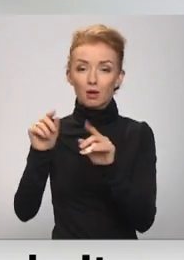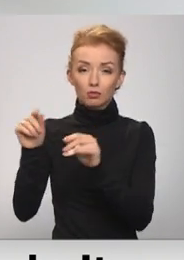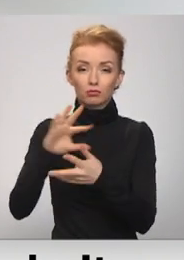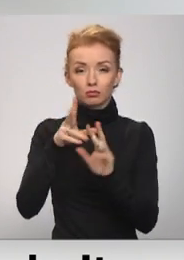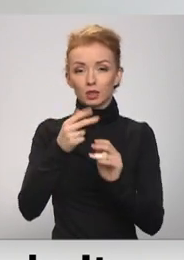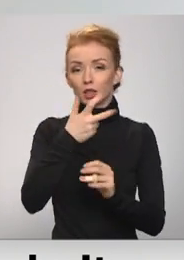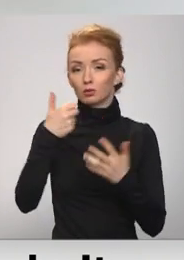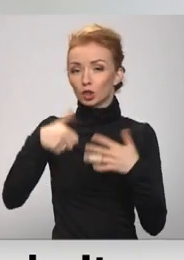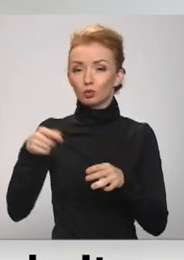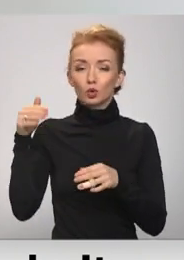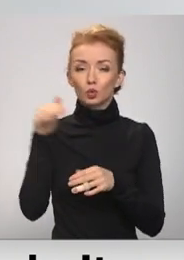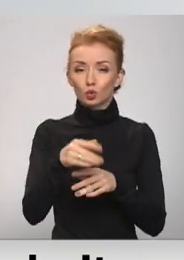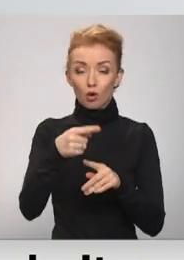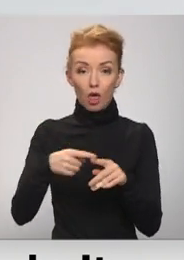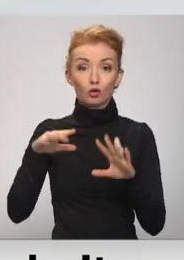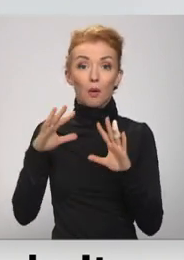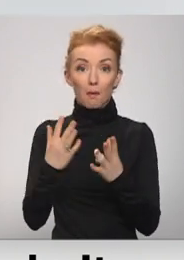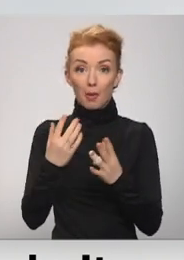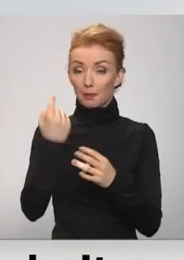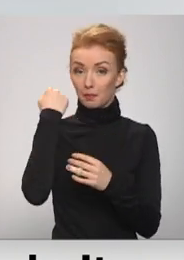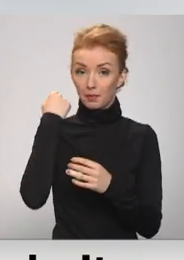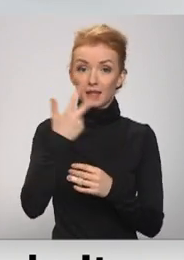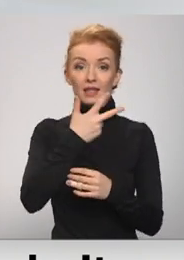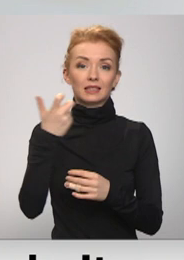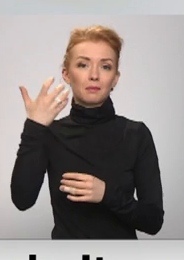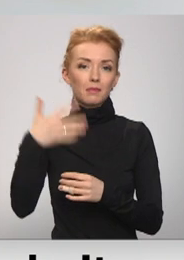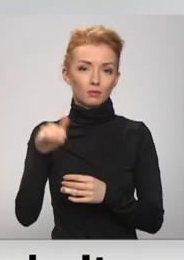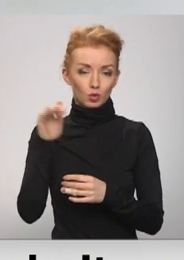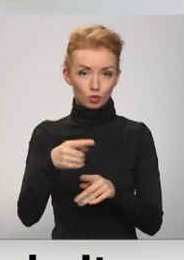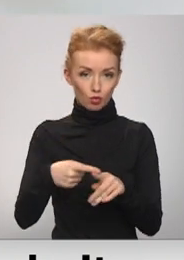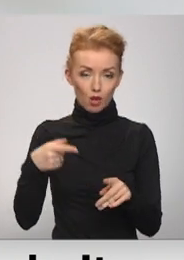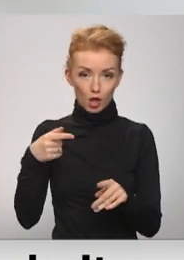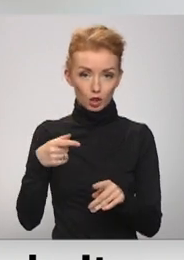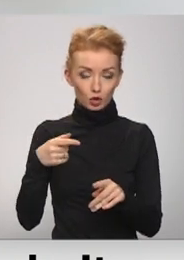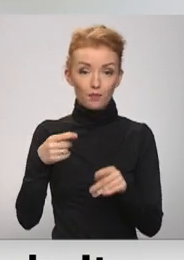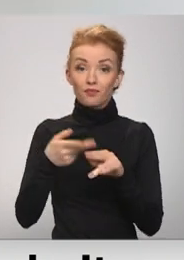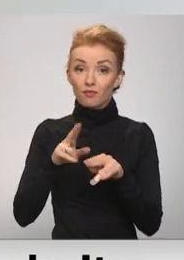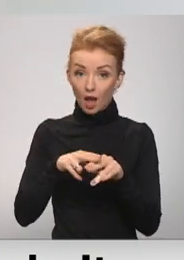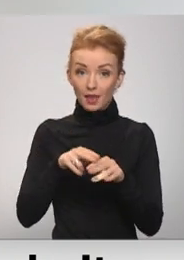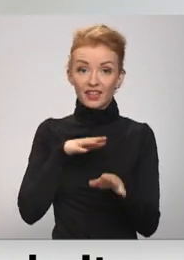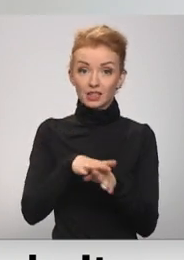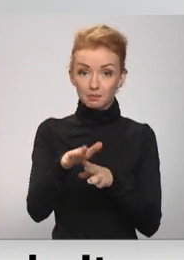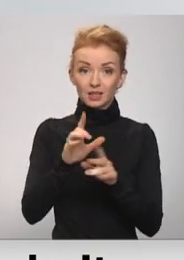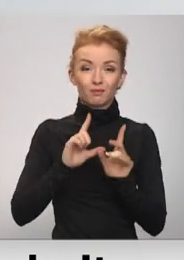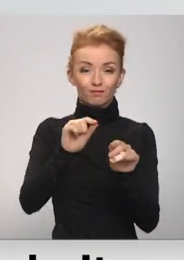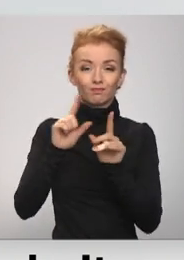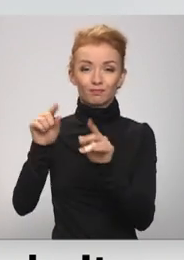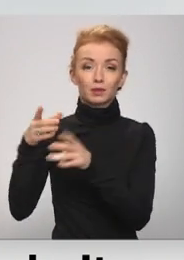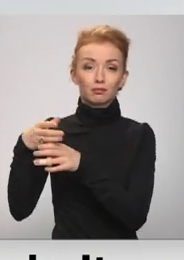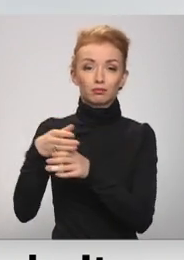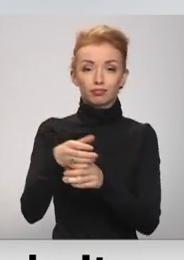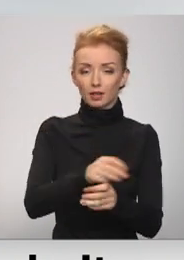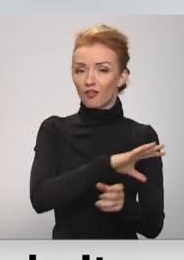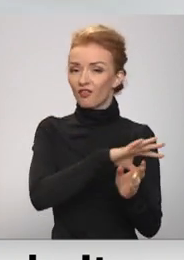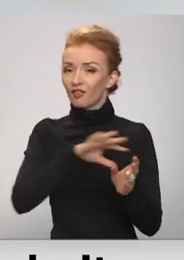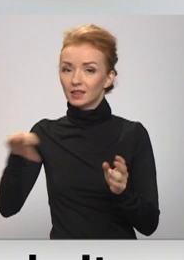tūkstošus rēža, bet pērni gandrīz 350 tūkstošus rēža. Tātad izpildīto izsaukumu skaits sarucis visā